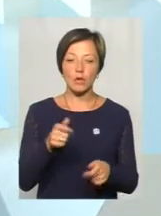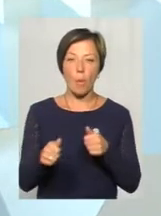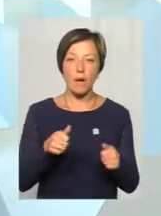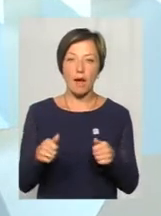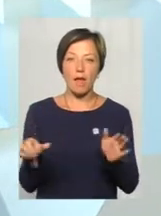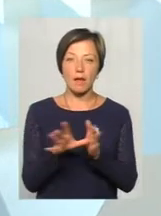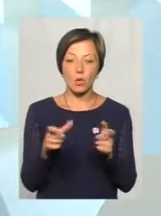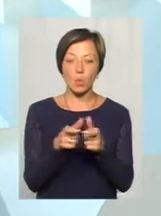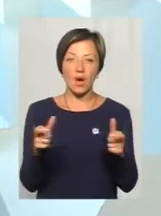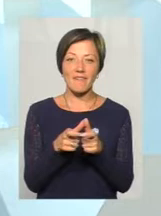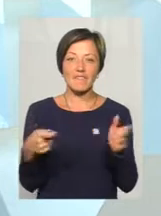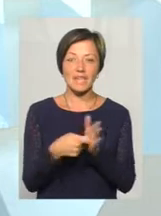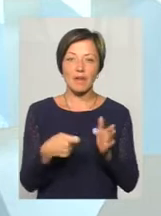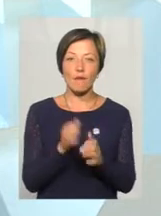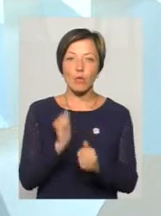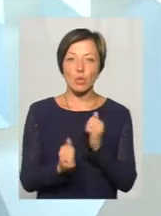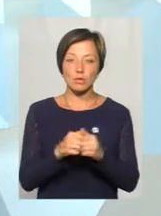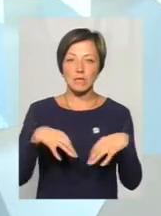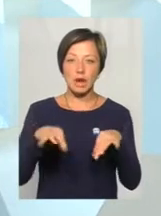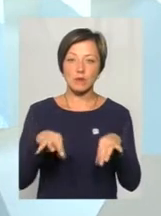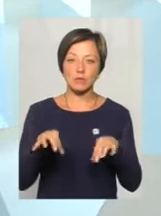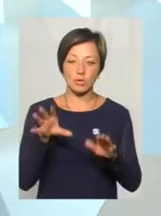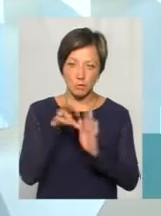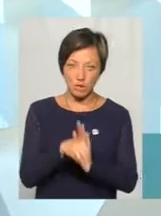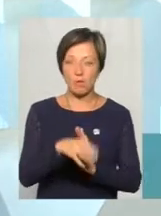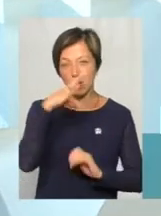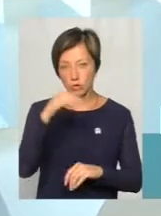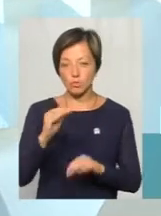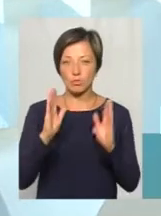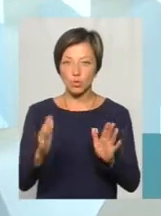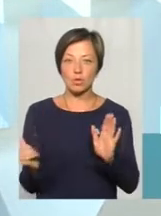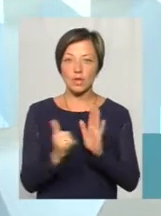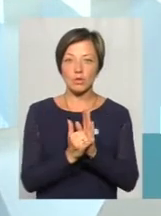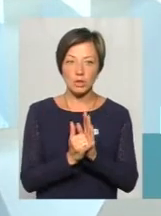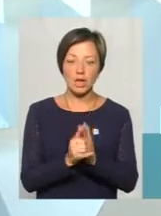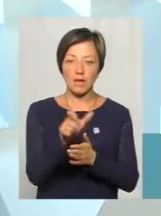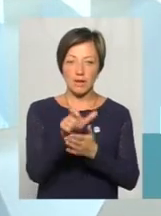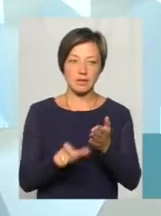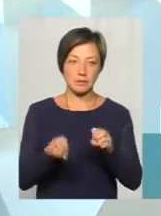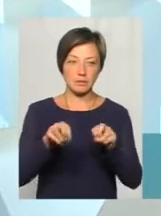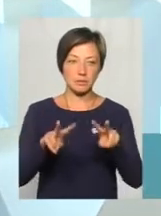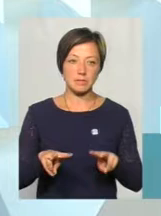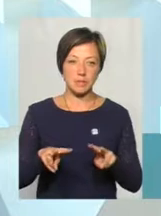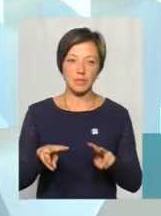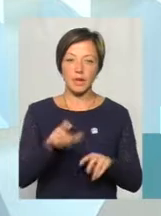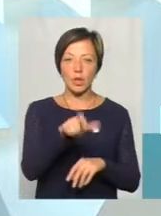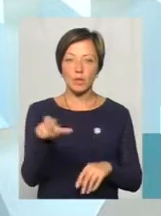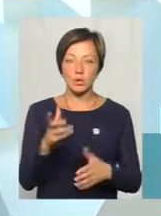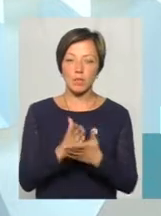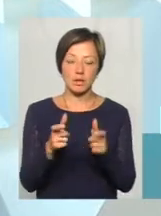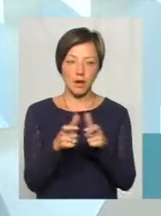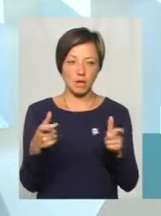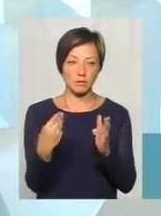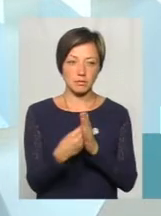електронного квитка. В кожному транспортному засобі, в тому числі в маршрутках, будуть встановлені валідатори, люди будуть мати